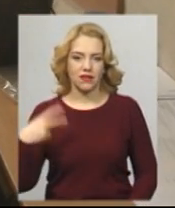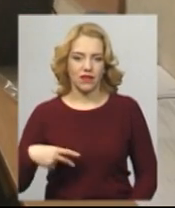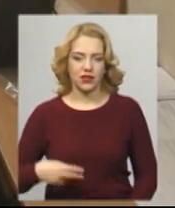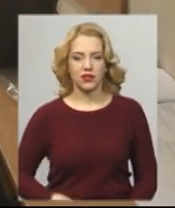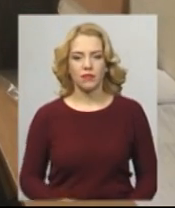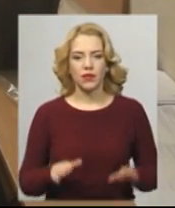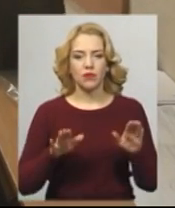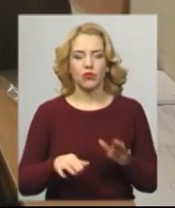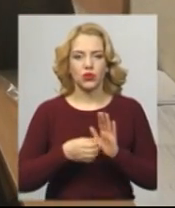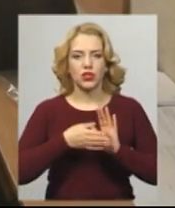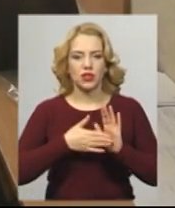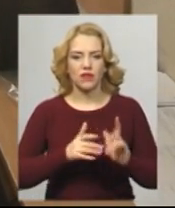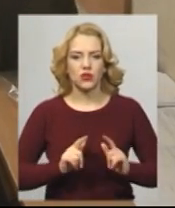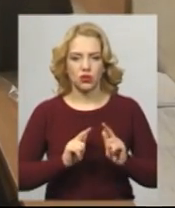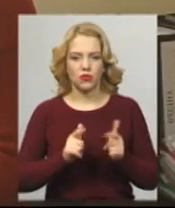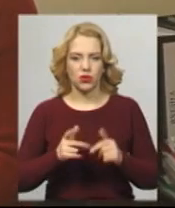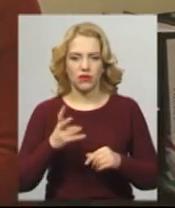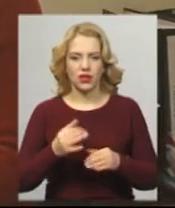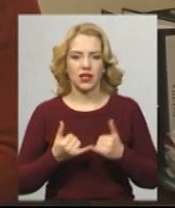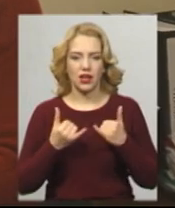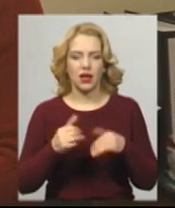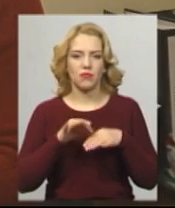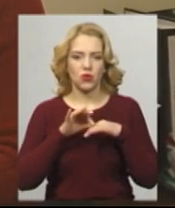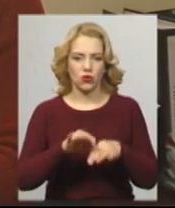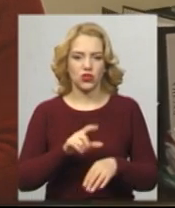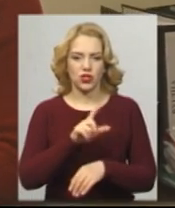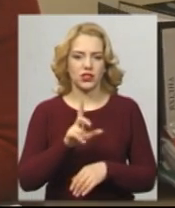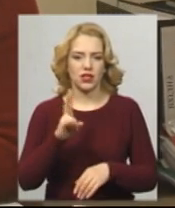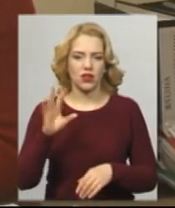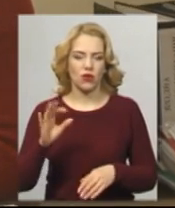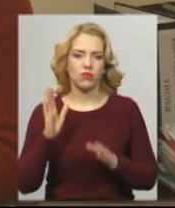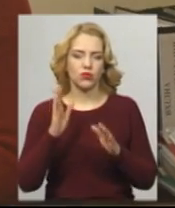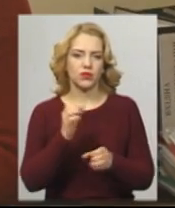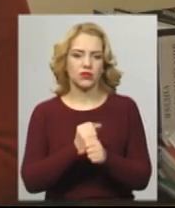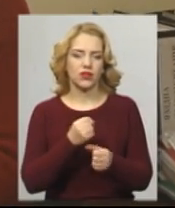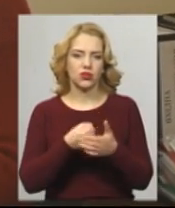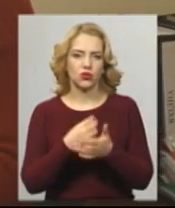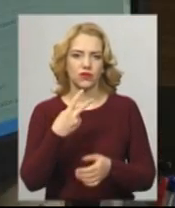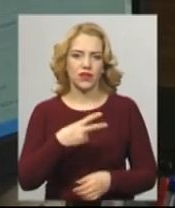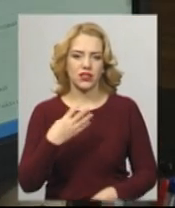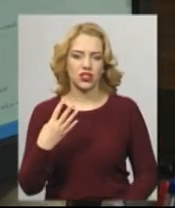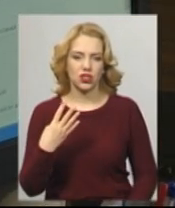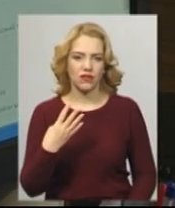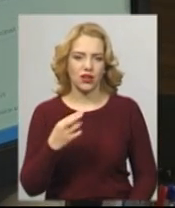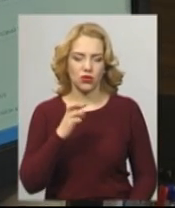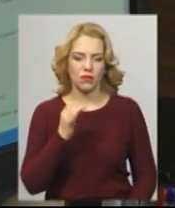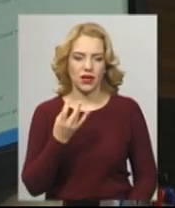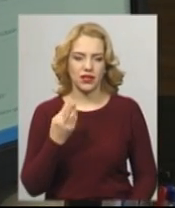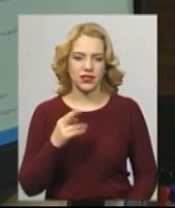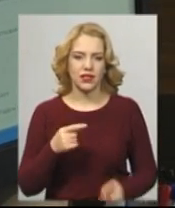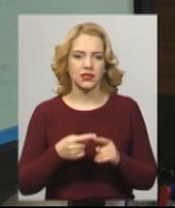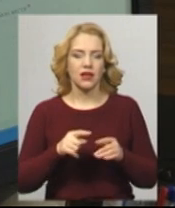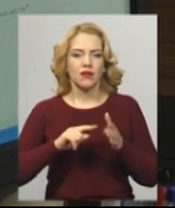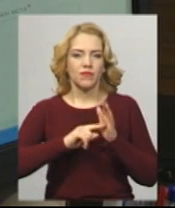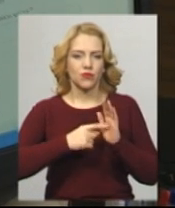Пункт реєстрації вступників на проходження ЗНО в Мію працюватиме до 24 березня. Пункт працює в цьому виші з 2007 року, відтоді